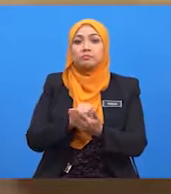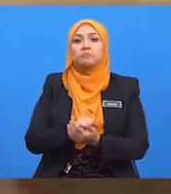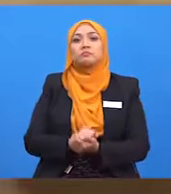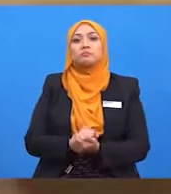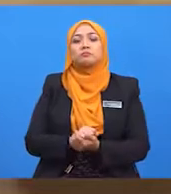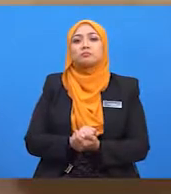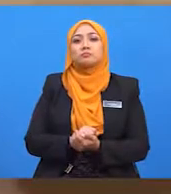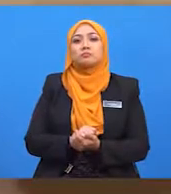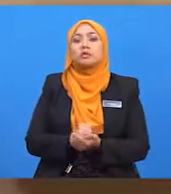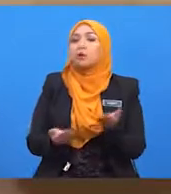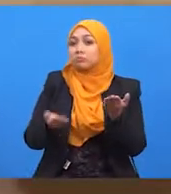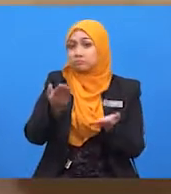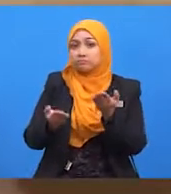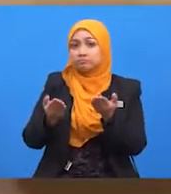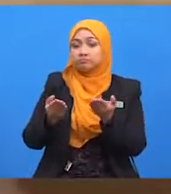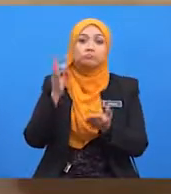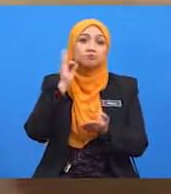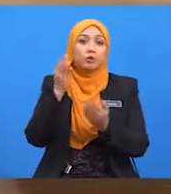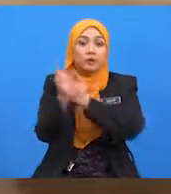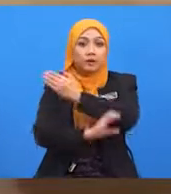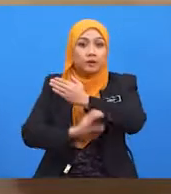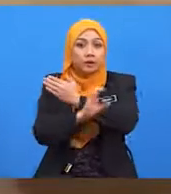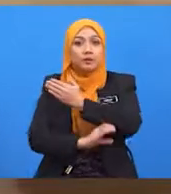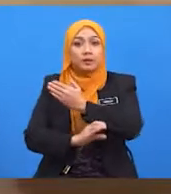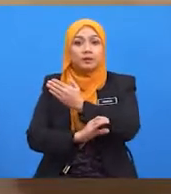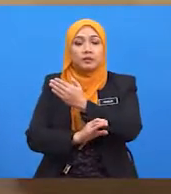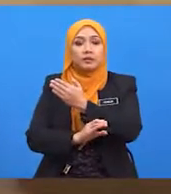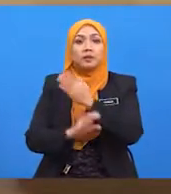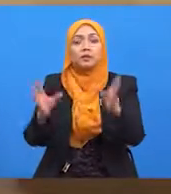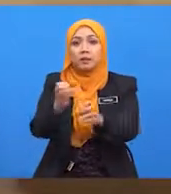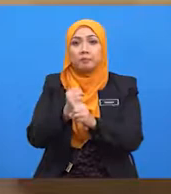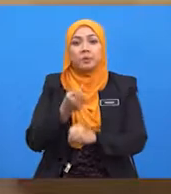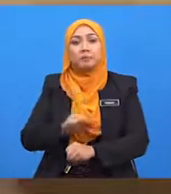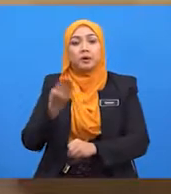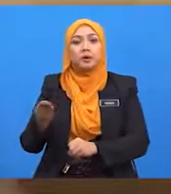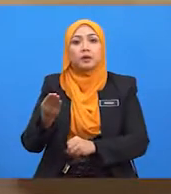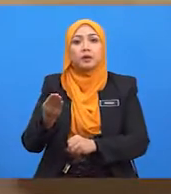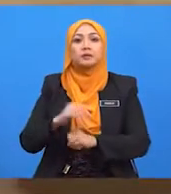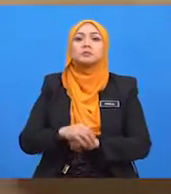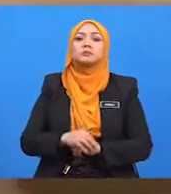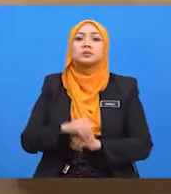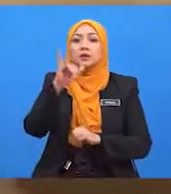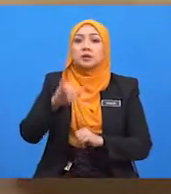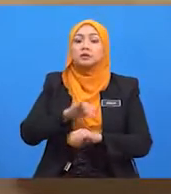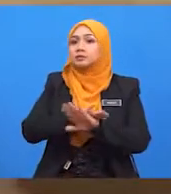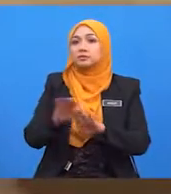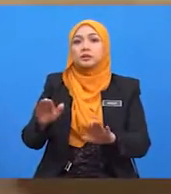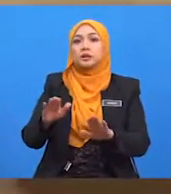memungkinkan sesebuah negara memperoleh barang serta perkhidmatan yang tidak dikeluarkan.